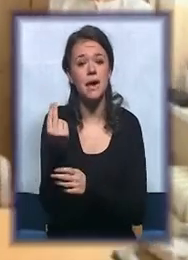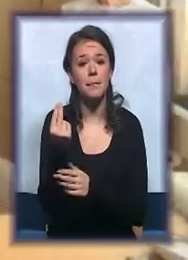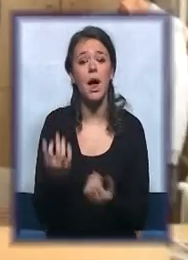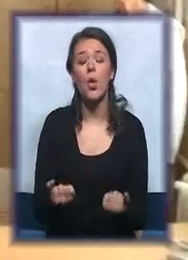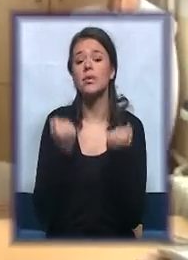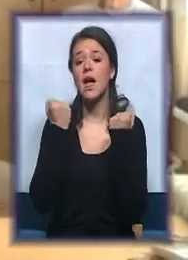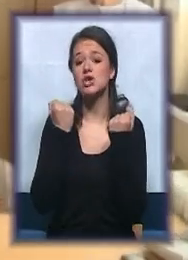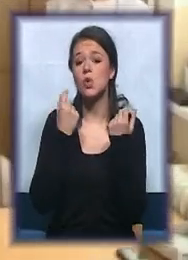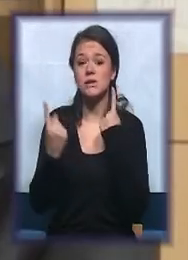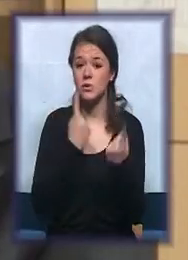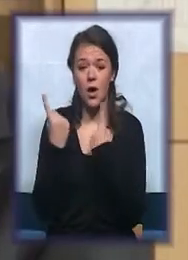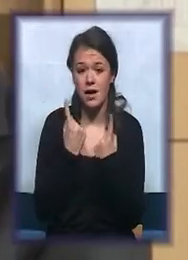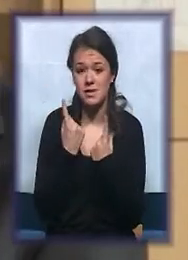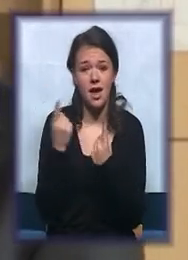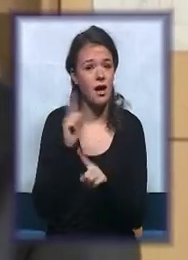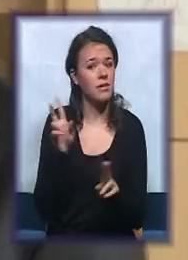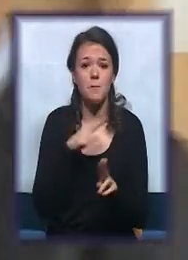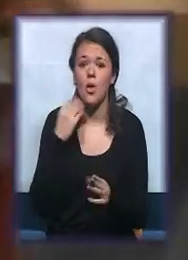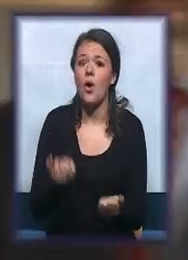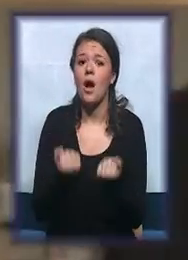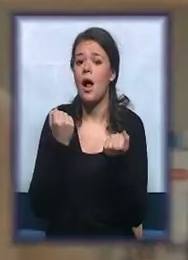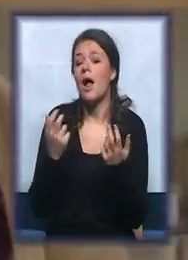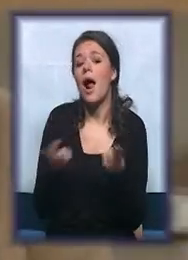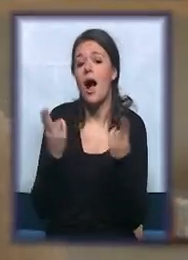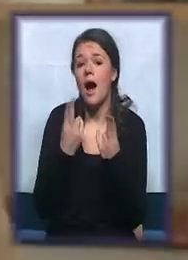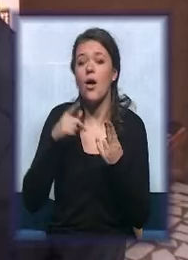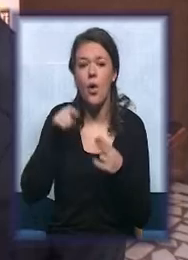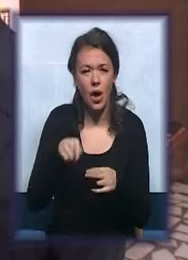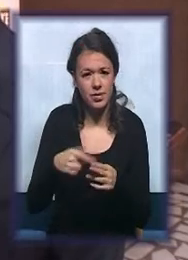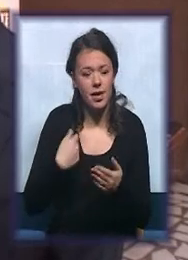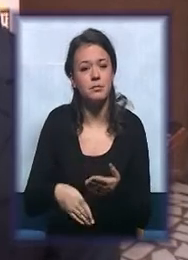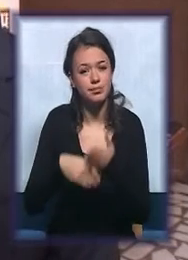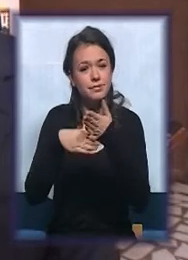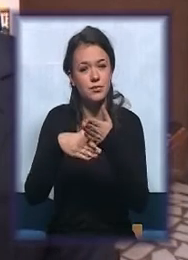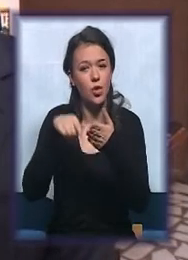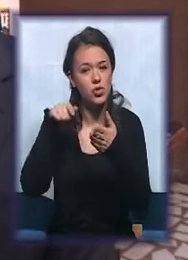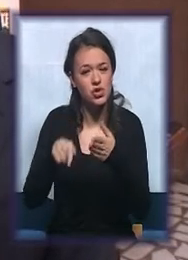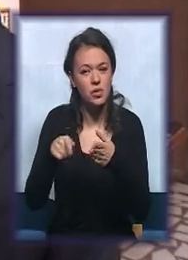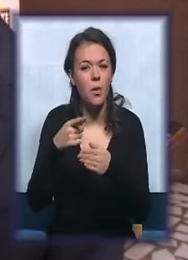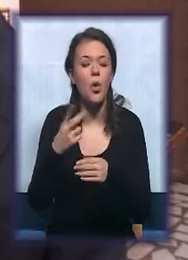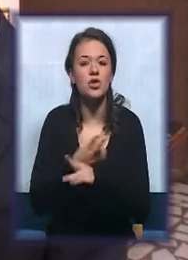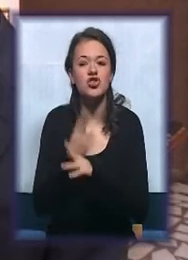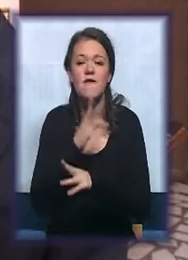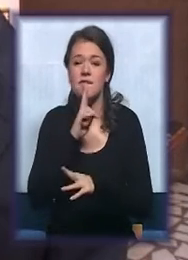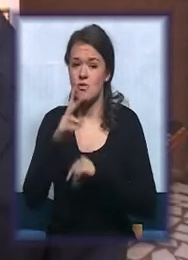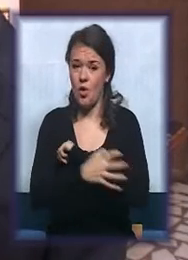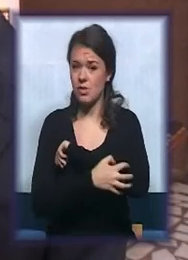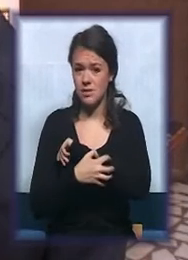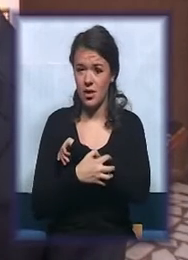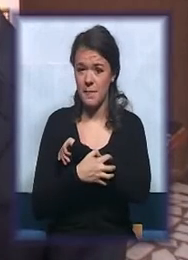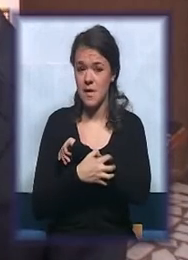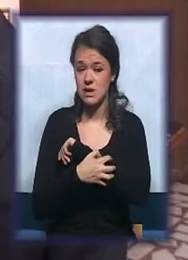pružiti adekvatnu zaštitu i nego ovim vrednostima u momentu kada je zemlja poguđena široko rasprostanjenim siromaštvom. Mi